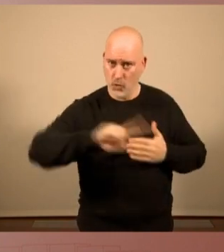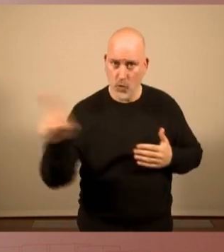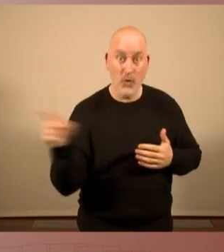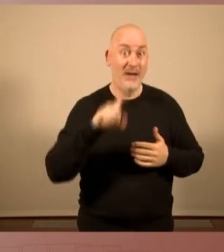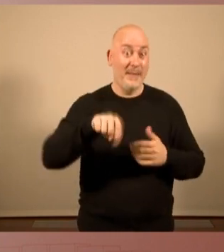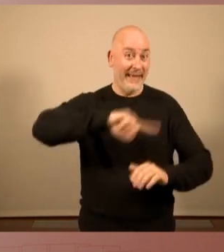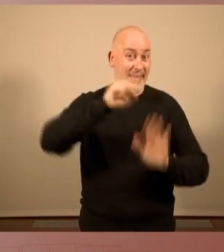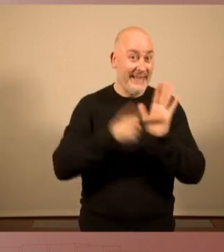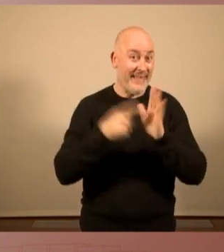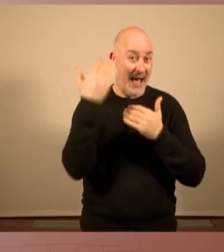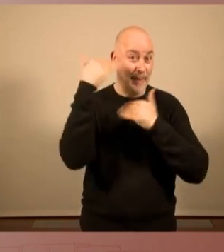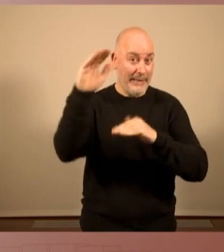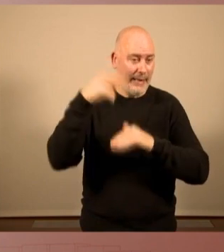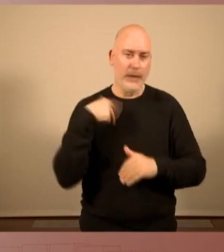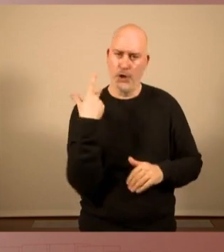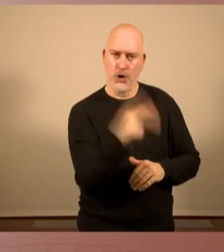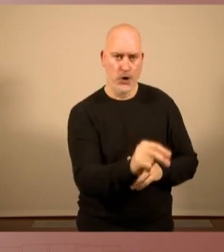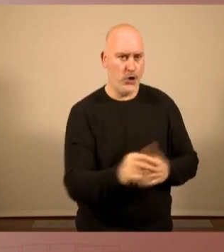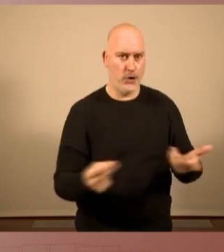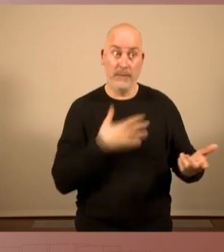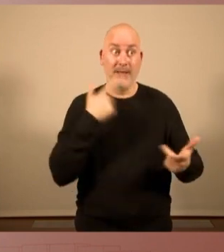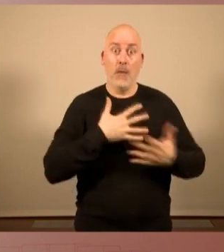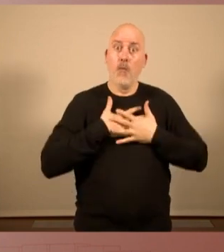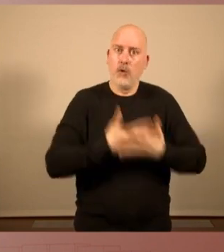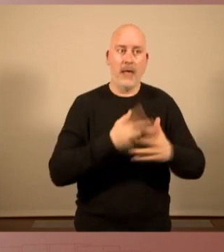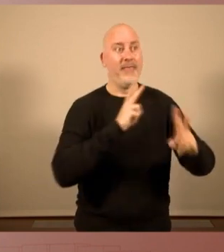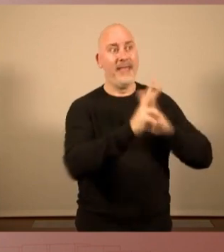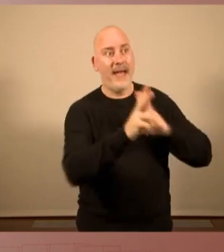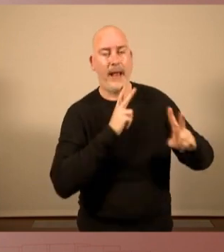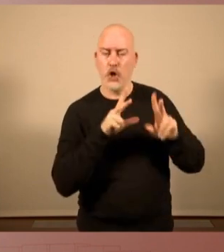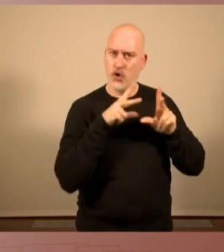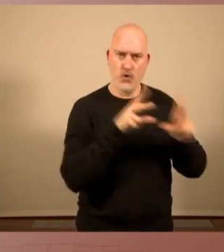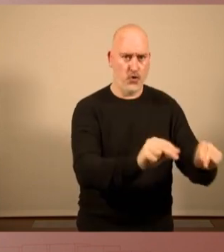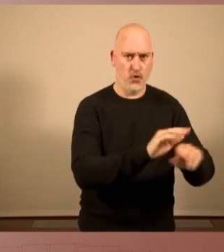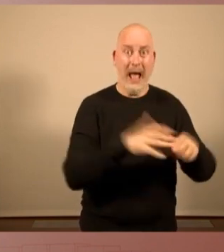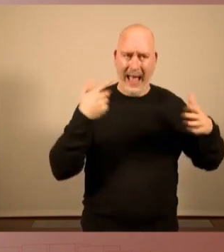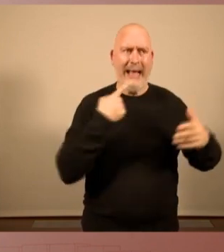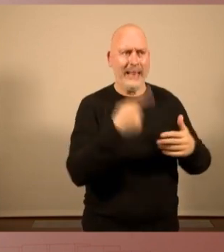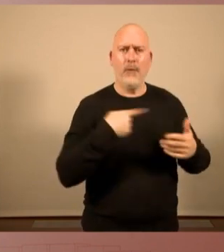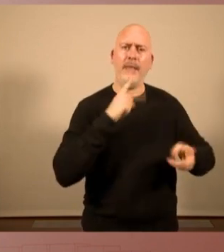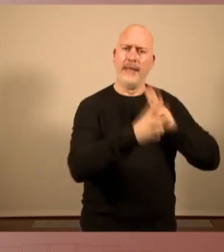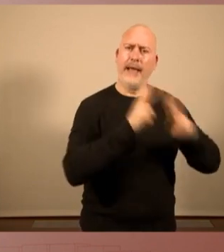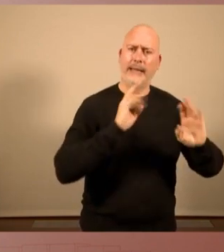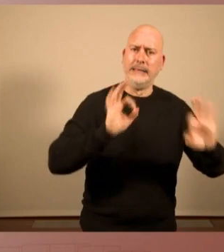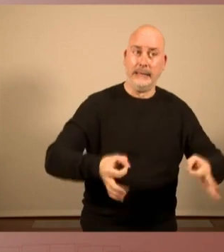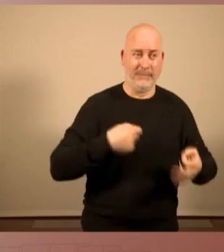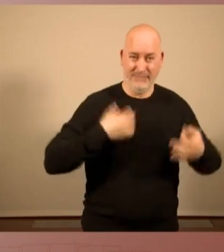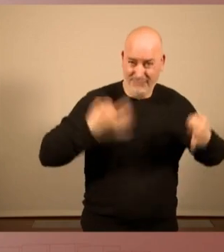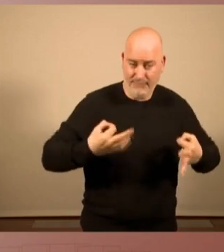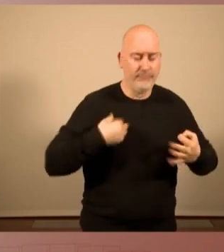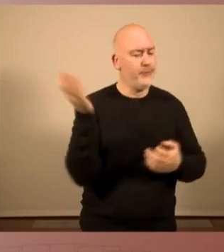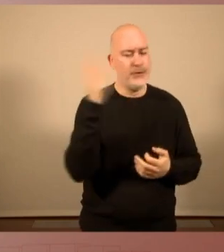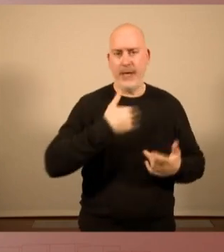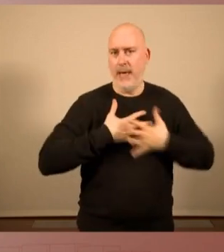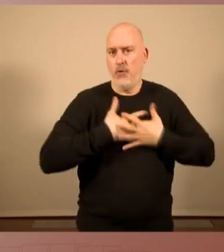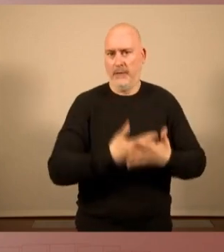'habitatge, és el no a la voluntat de diàleg, per molt que diguin que hi ha diàleg, no es fa efectiu, no existeix aquesta voluntat